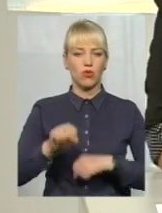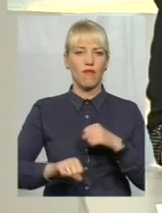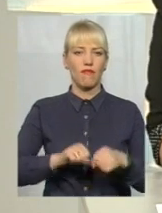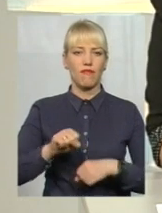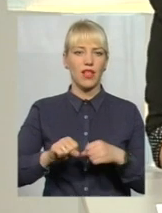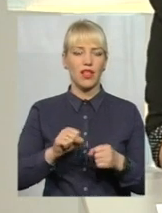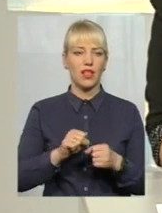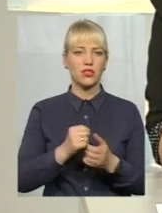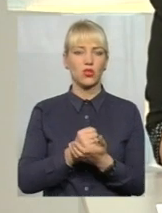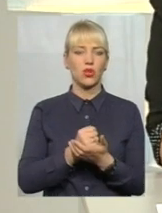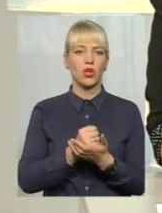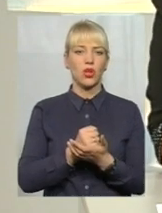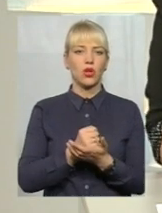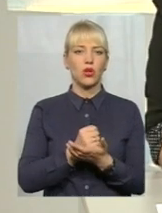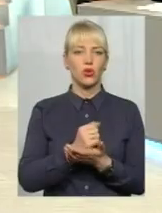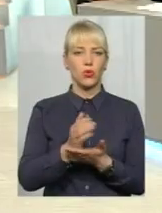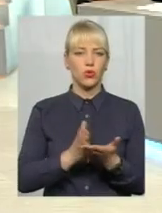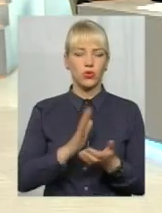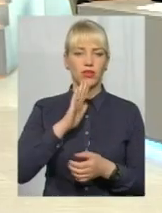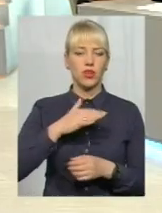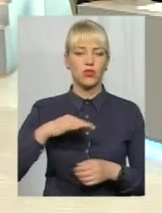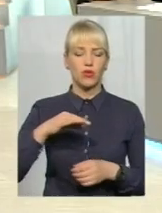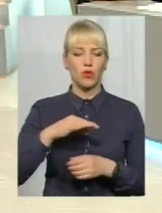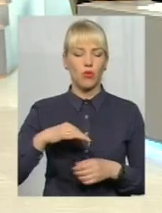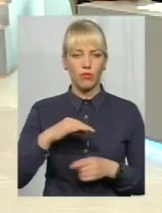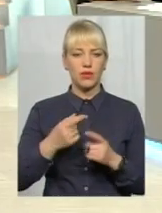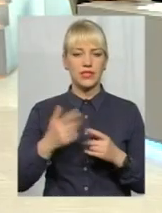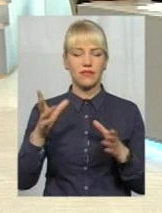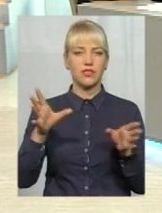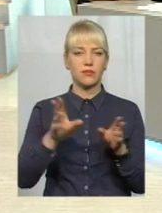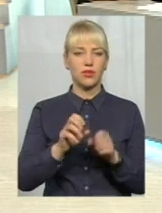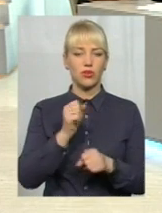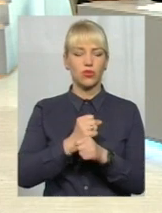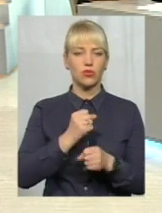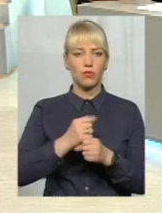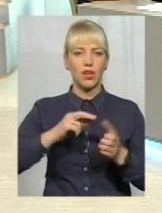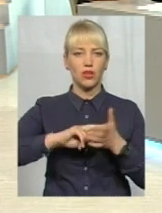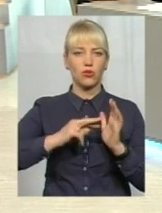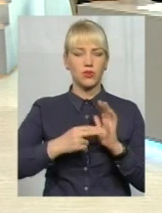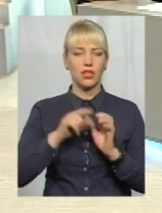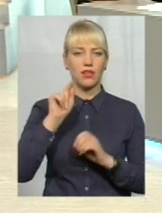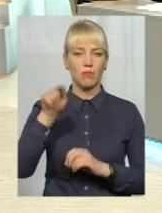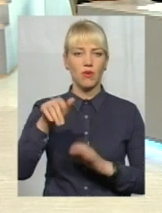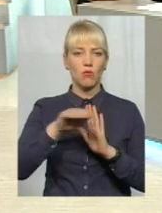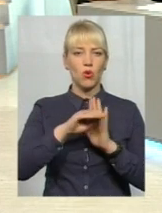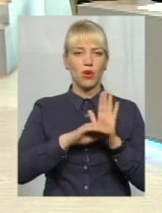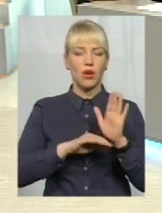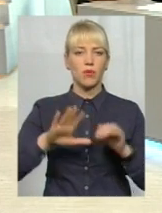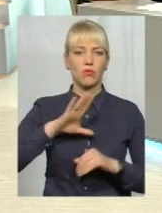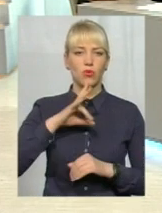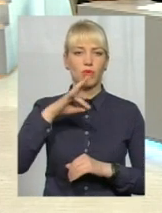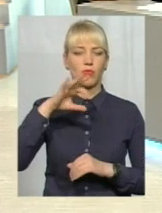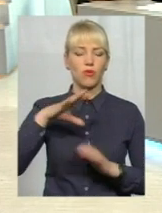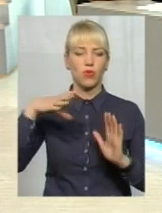Ви спільно розробляли її концепцію. Там у програмі йшлося про включення